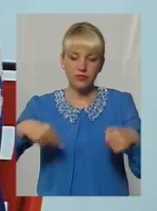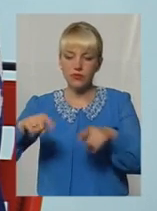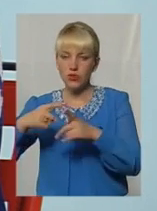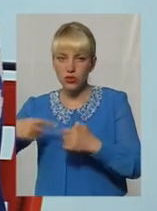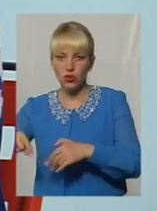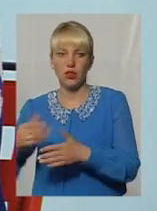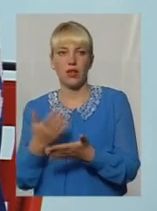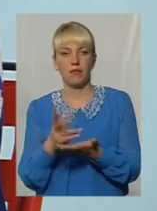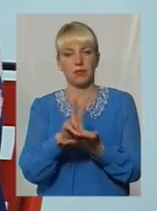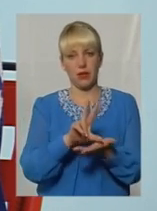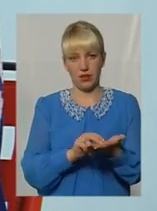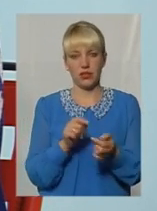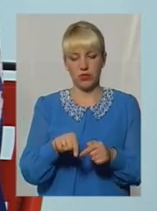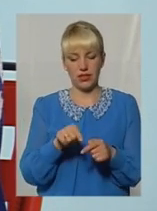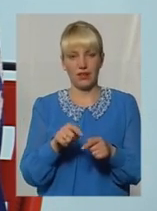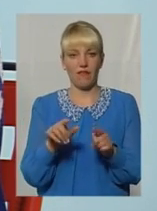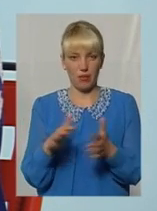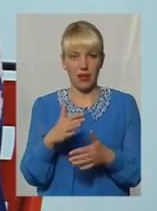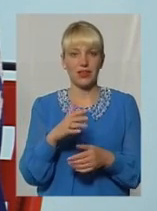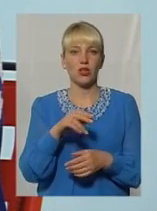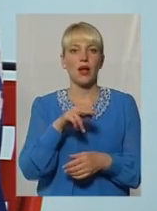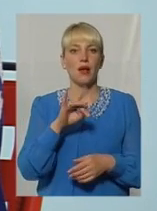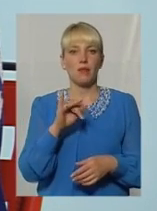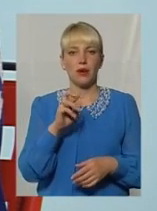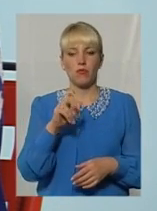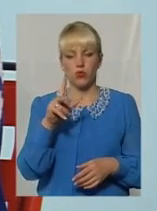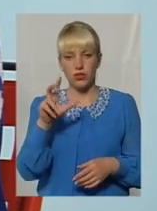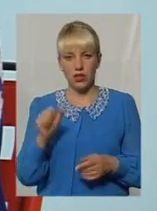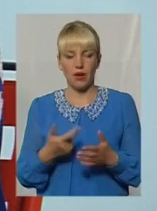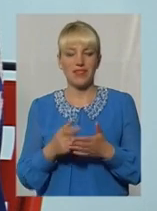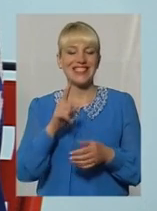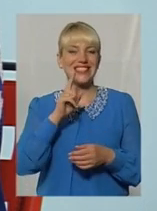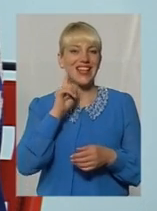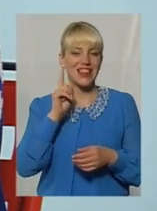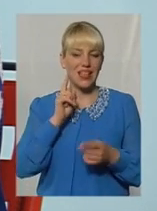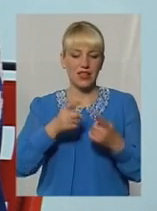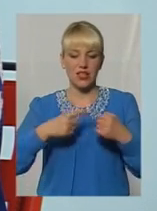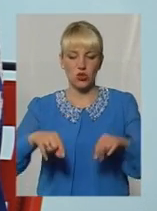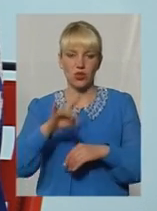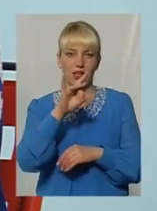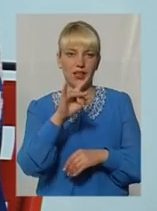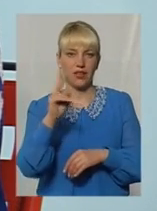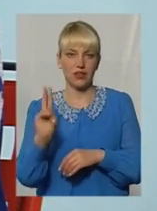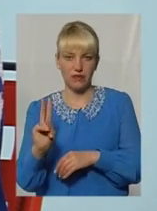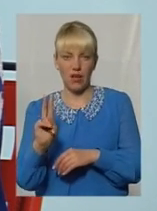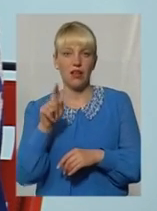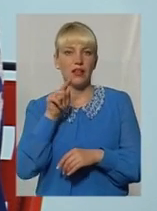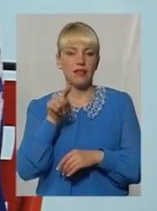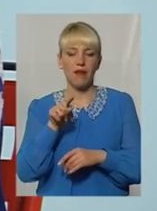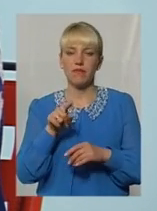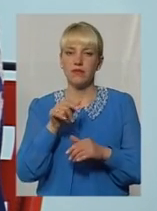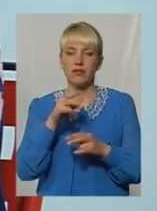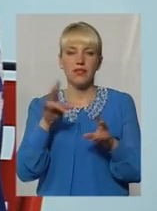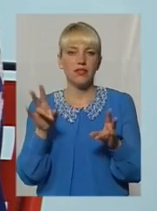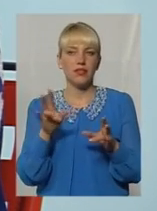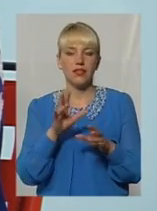випадок, зелена зона, рекреаційна зона, яка відносилась до Р2, тобто там не мали будувати